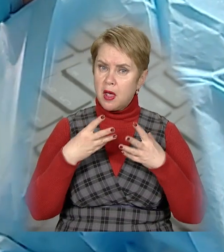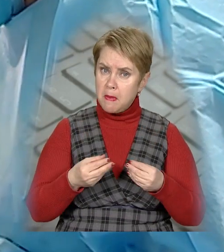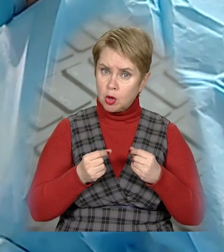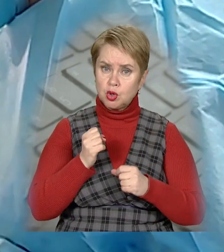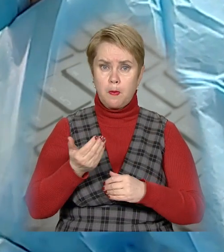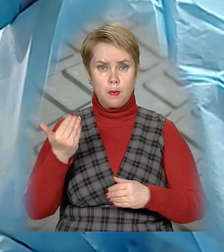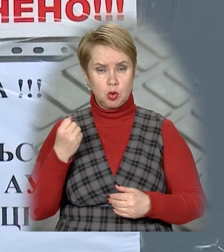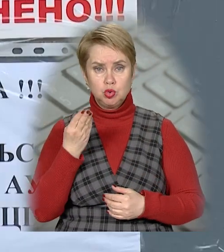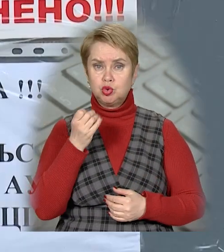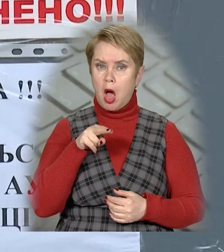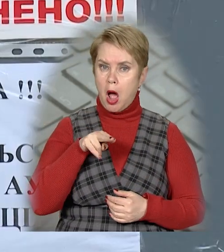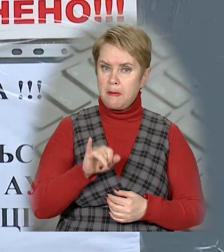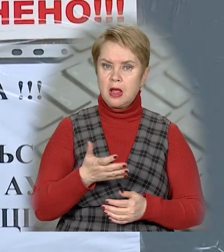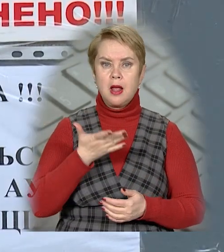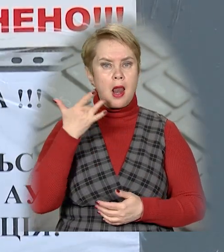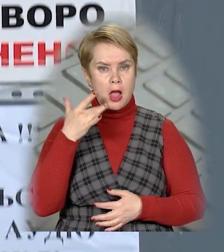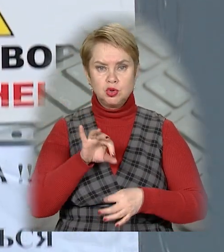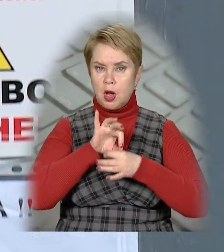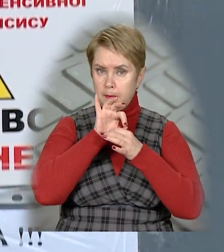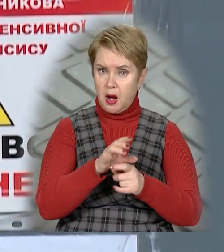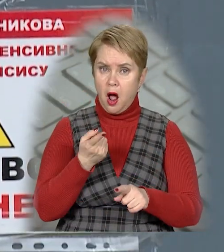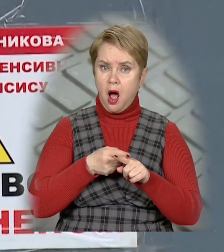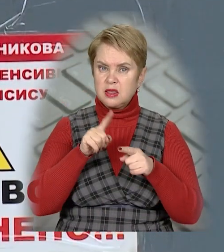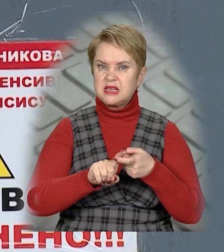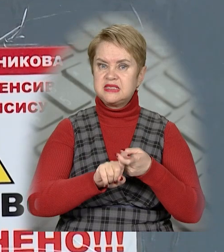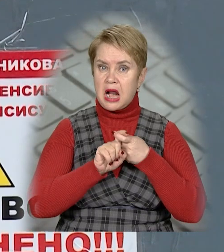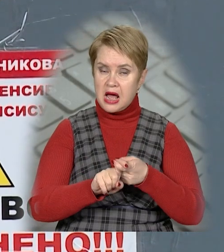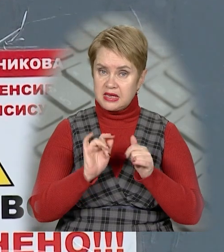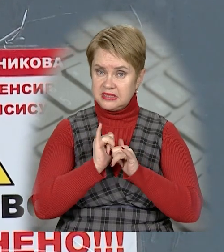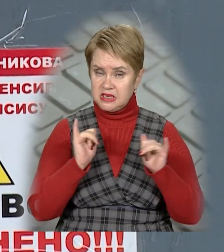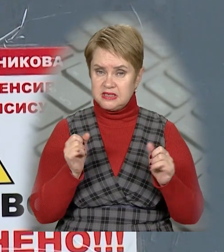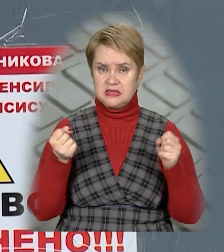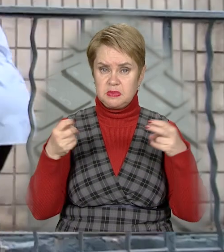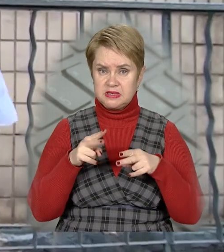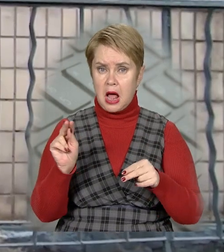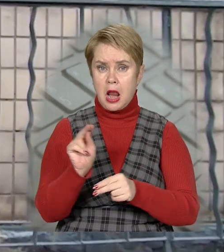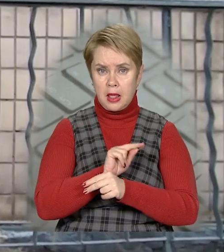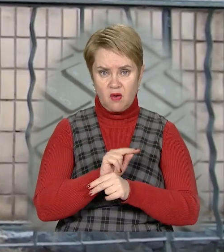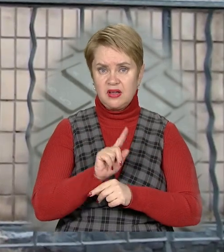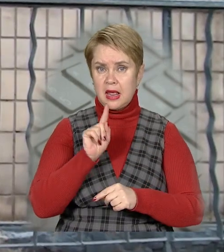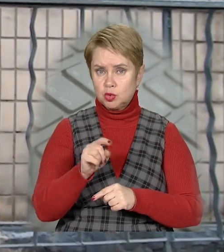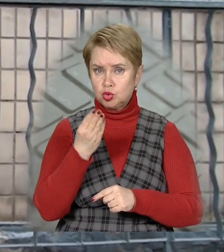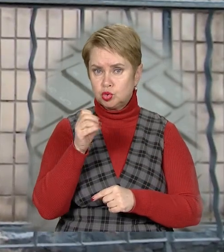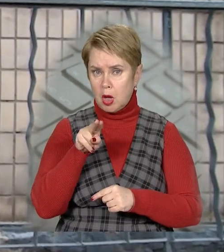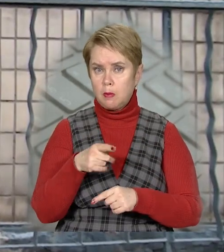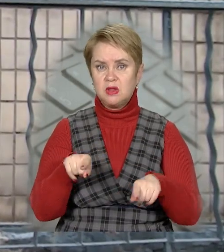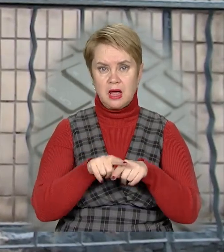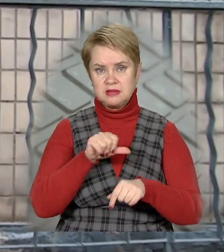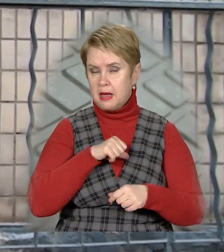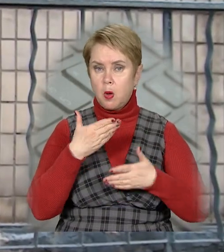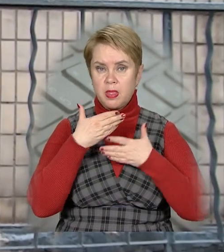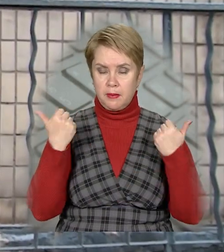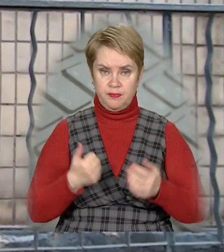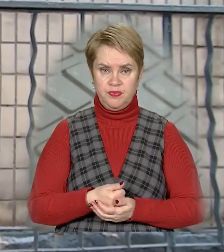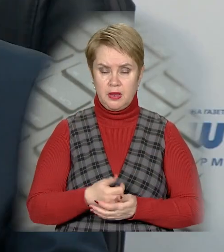'який, ніж попередні штами. Він легше переноситься, однак заразніший. Специфічного лікування для цього штаму так